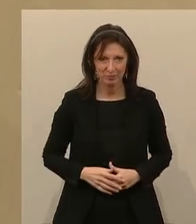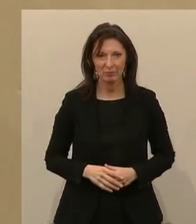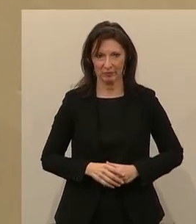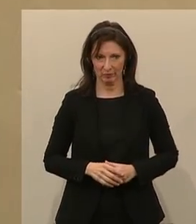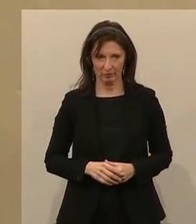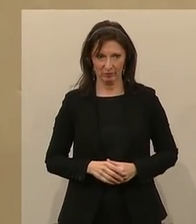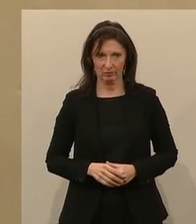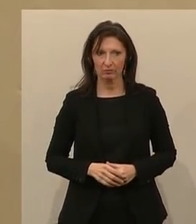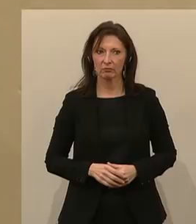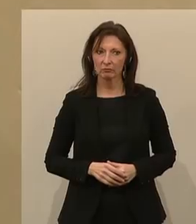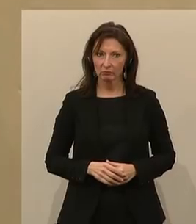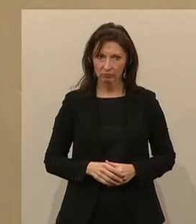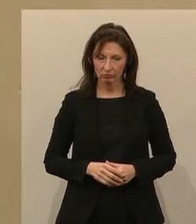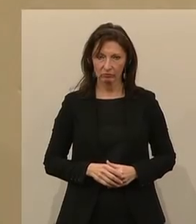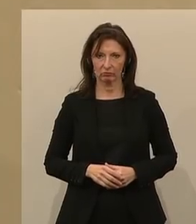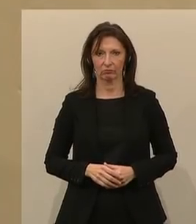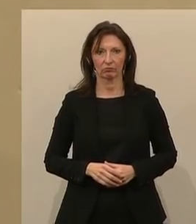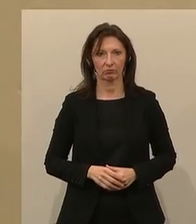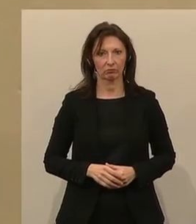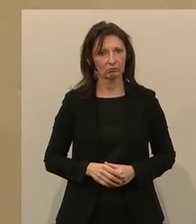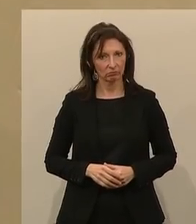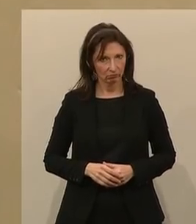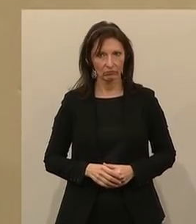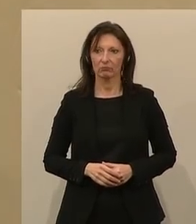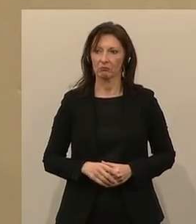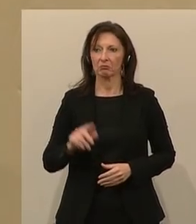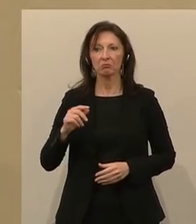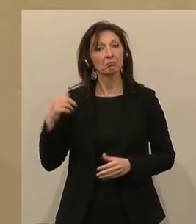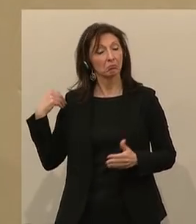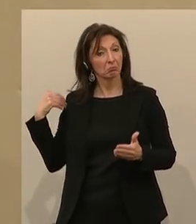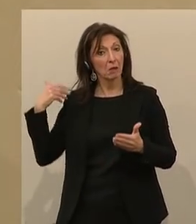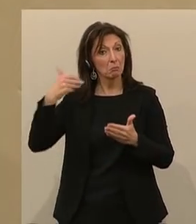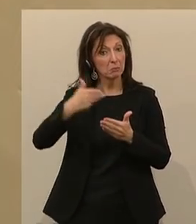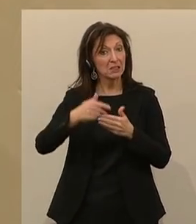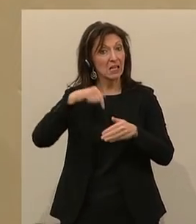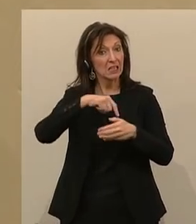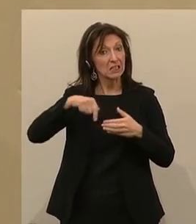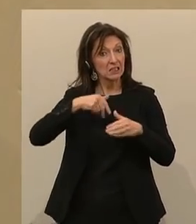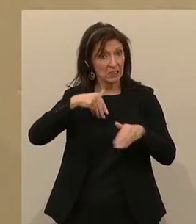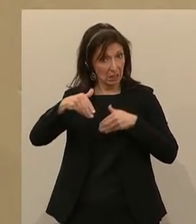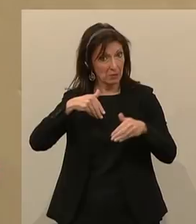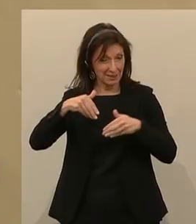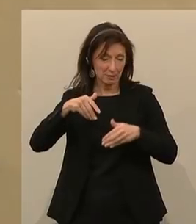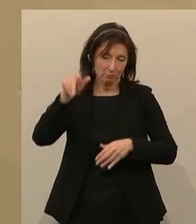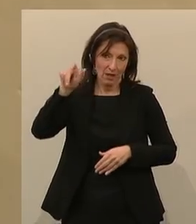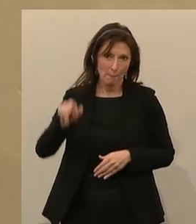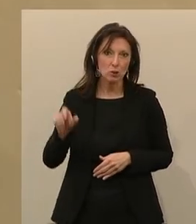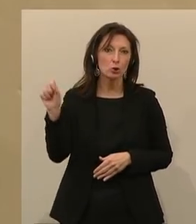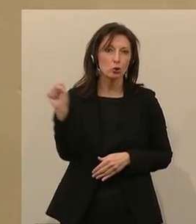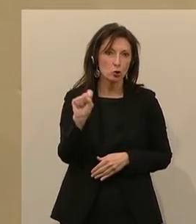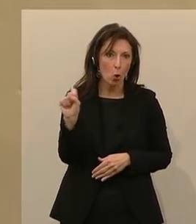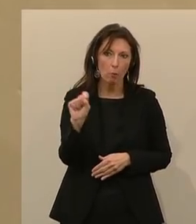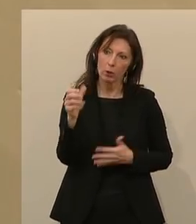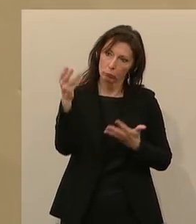Wir haben den bisherigen Innenminister Sobotka bislang in seinem Ministeramt